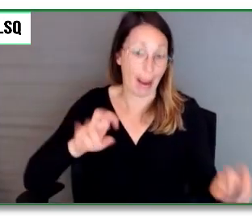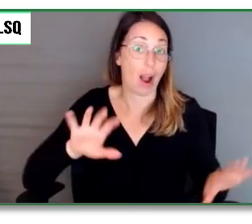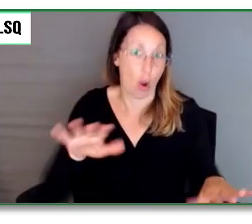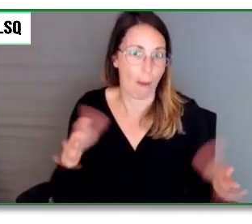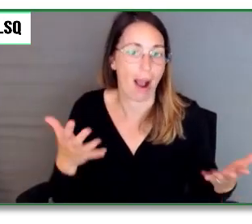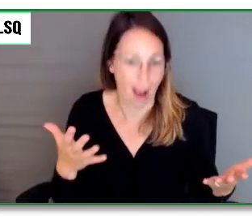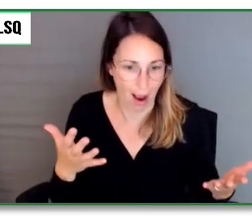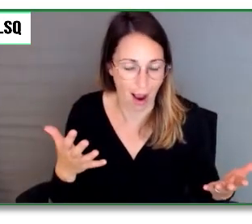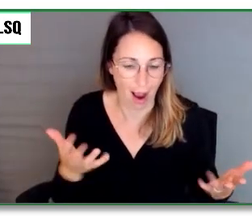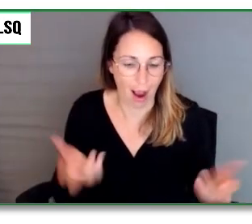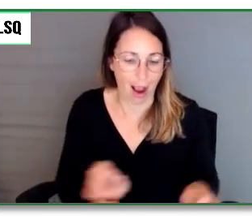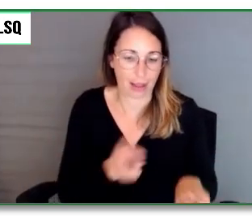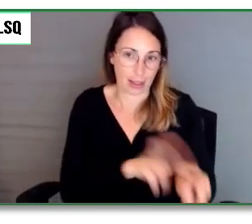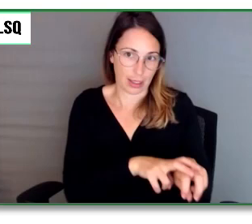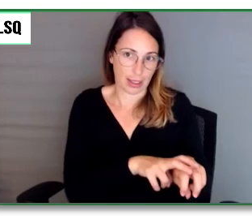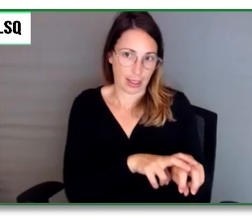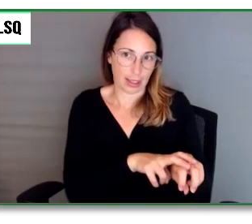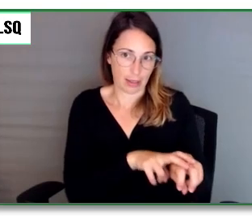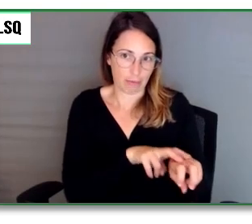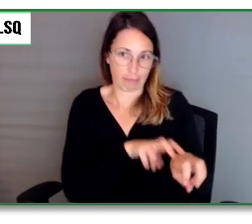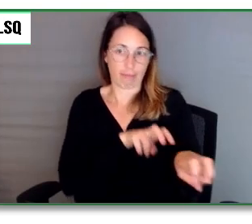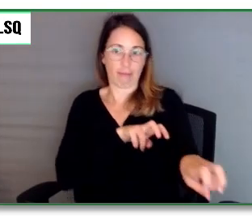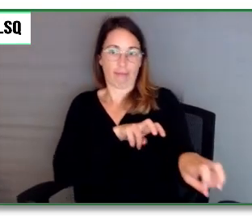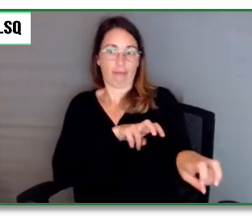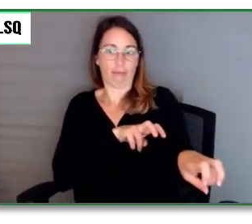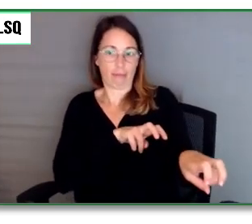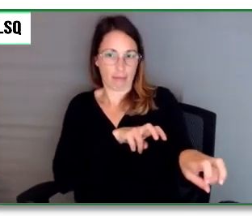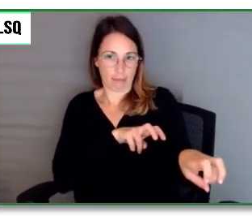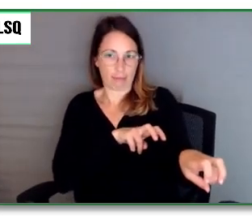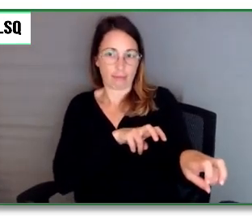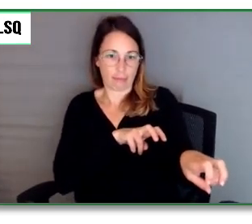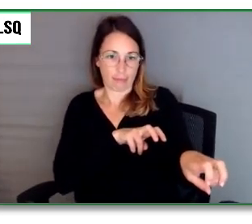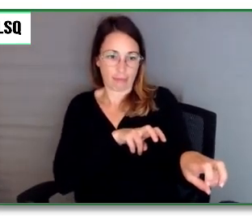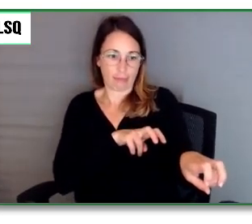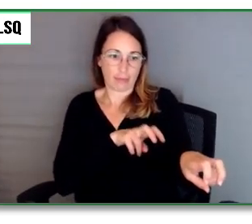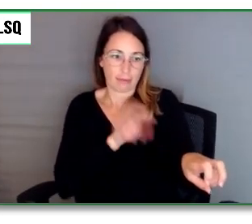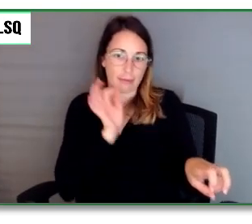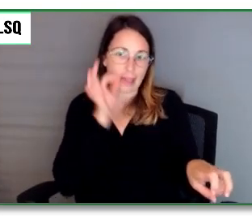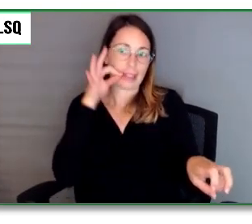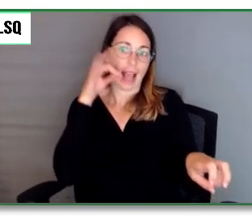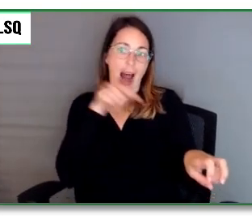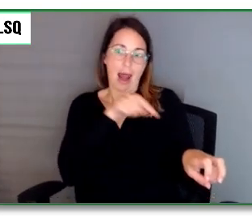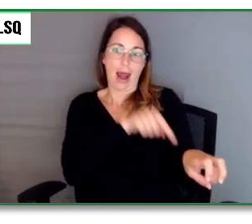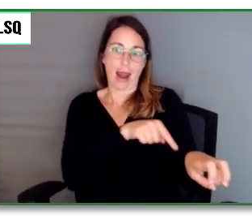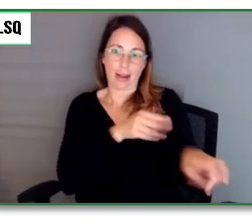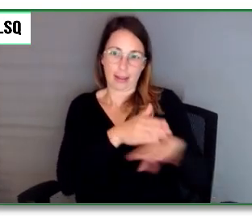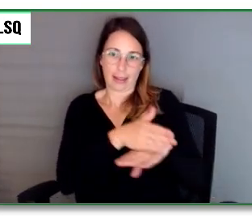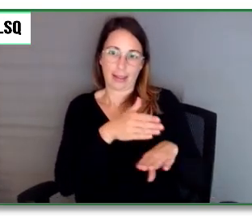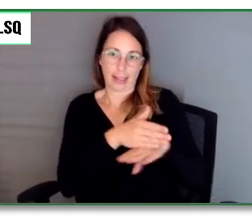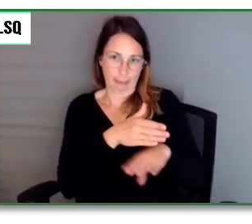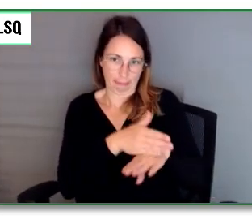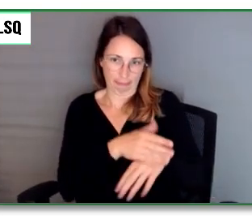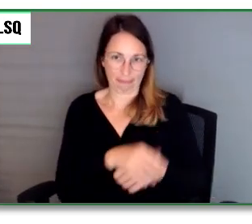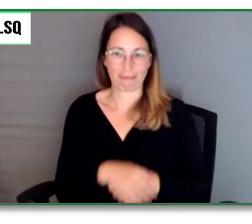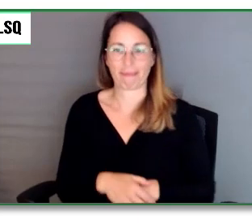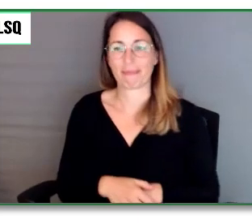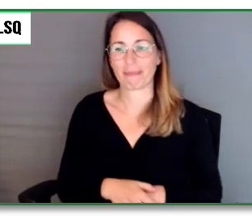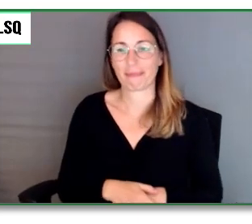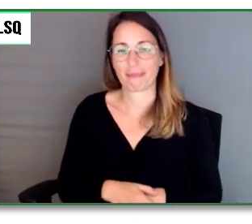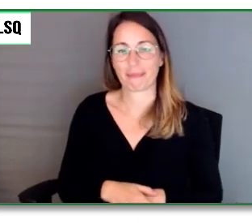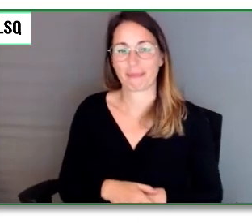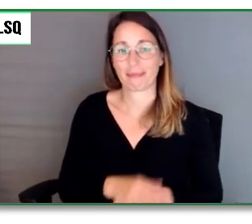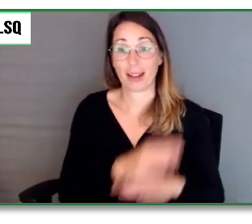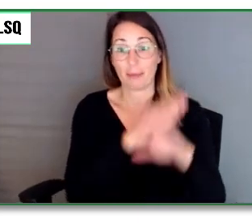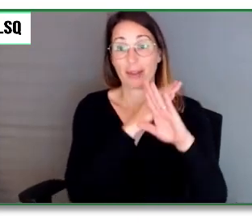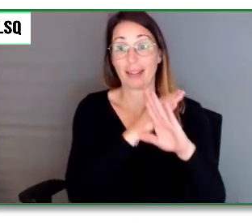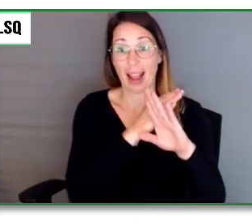une de ces structures de ski accessibles. Donc, le premier obstacle, certains sentiers